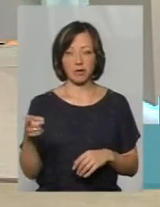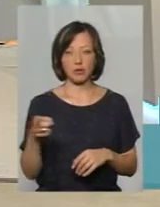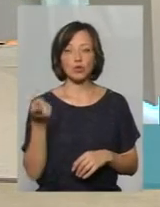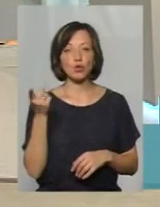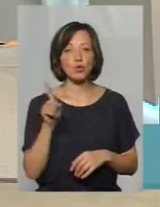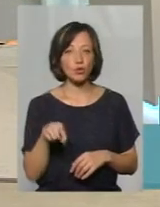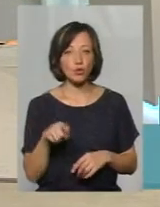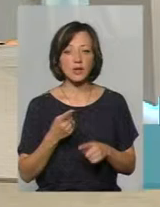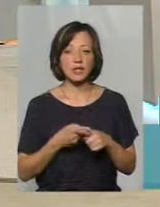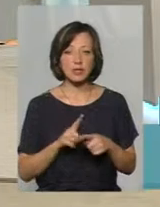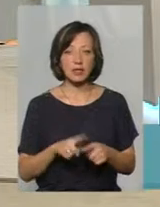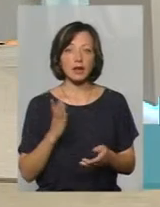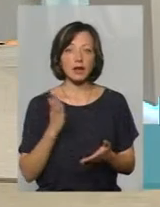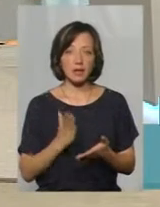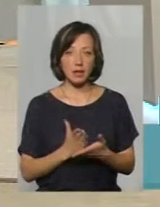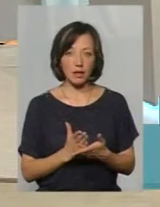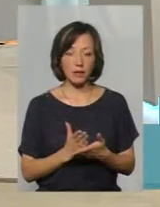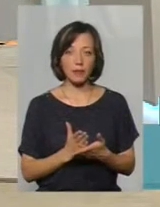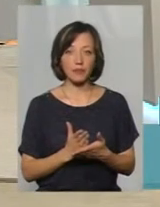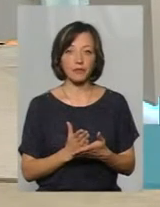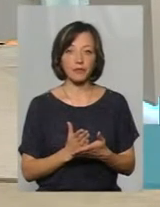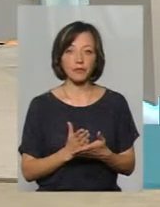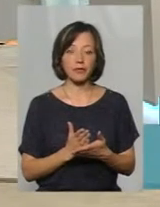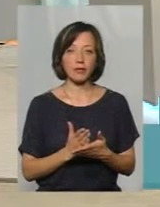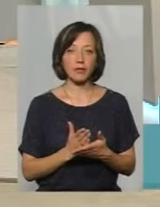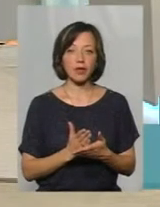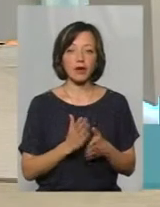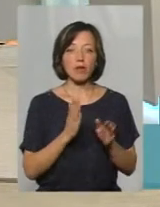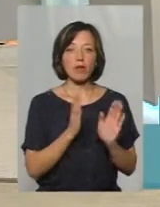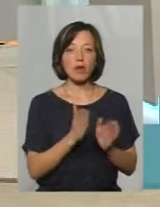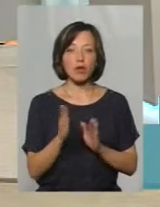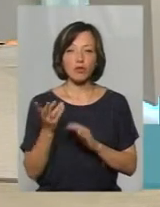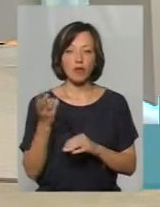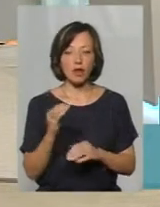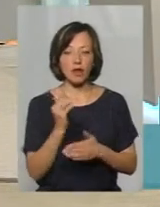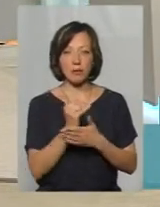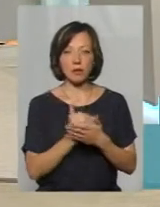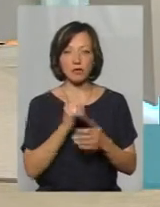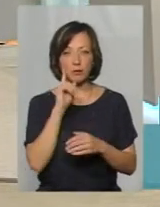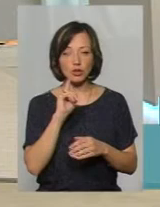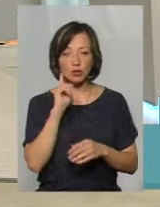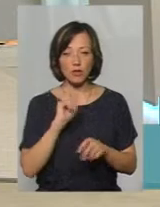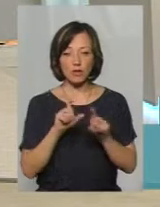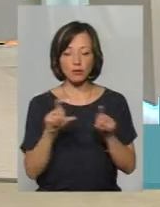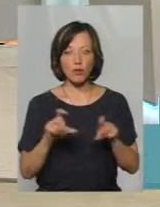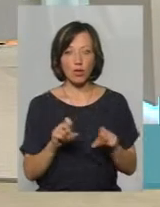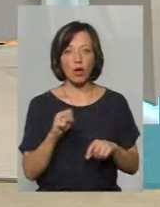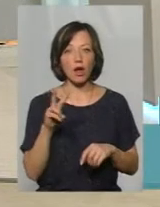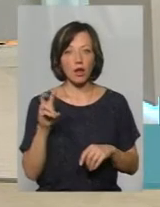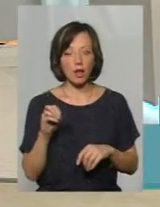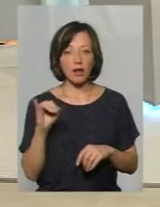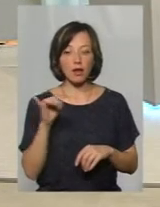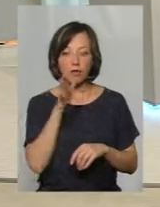Тому це є з одного боку впорядкування мережі тимчасових споруд, але і